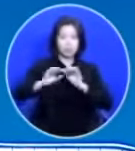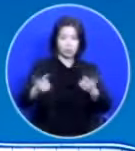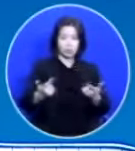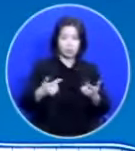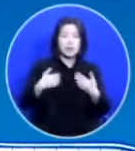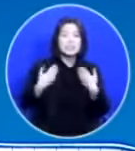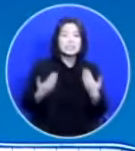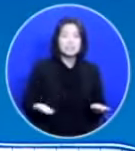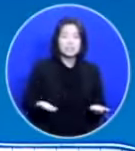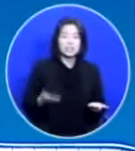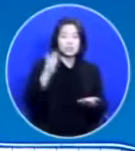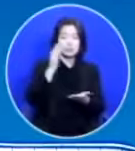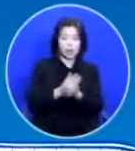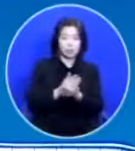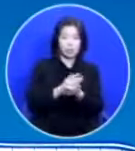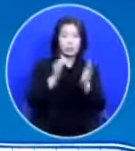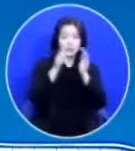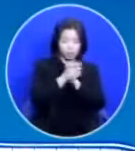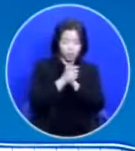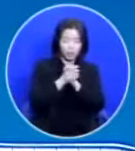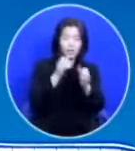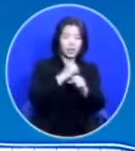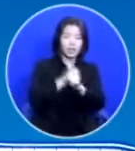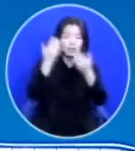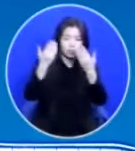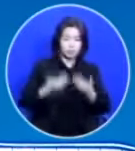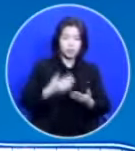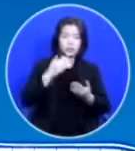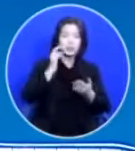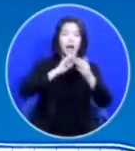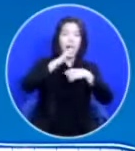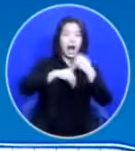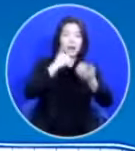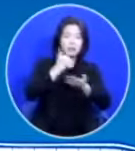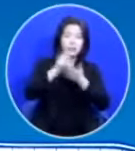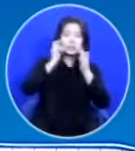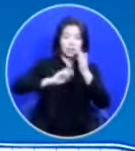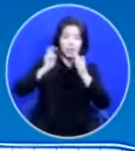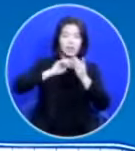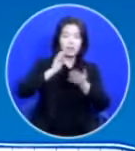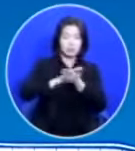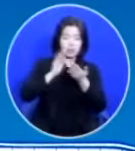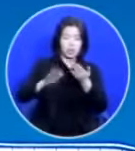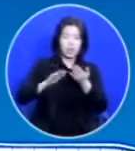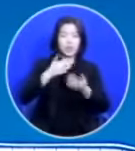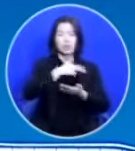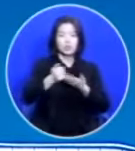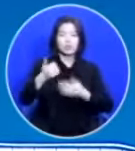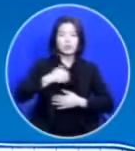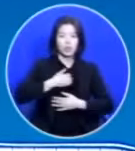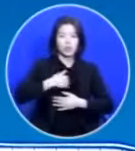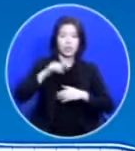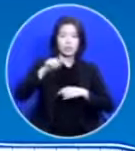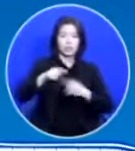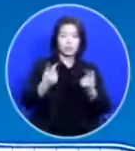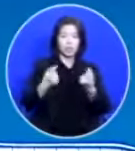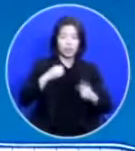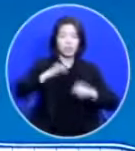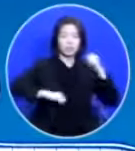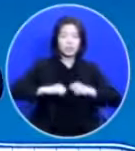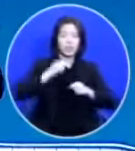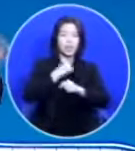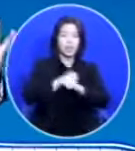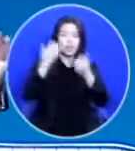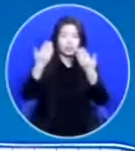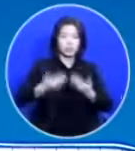말고 기도하게 해주시는 주님을 찬양합니다 주님은 그렇게 저에게 역사해 주실 줄 믿습니다 그게